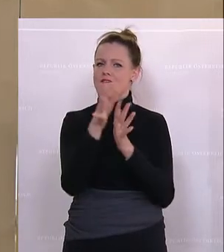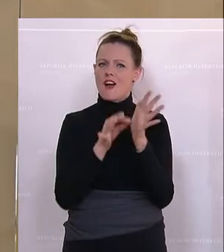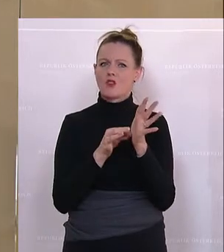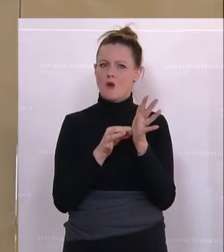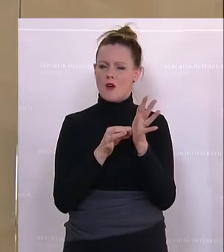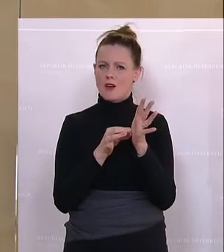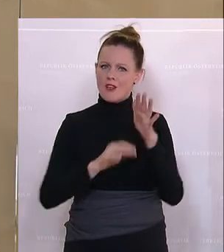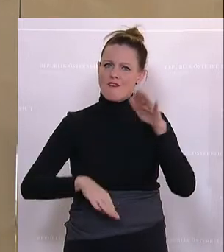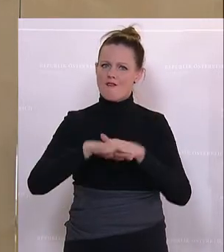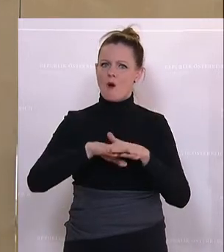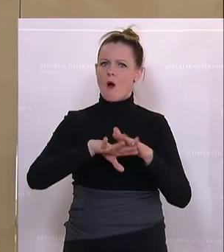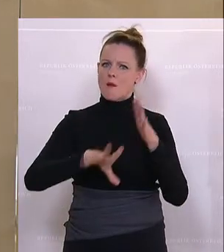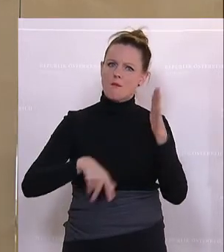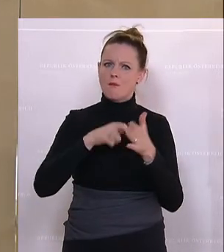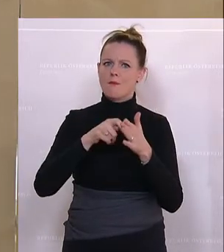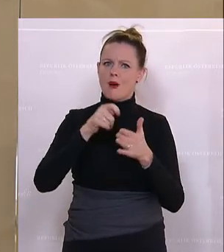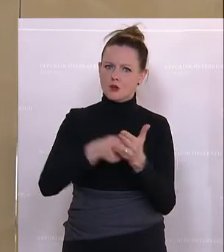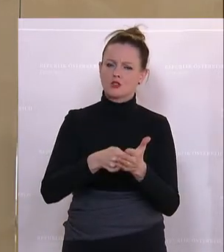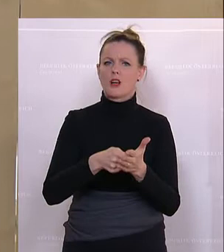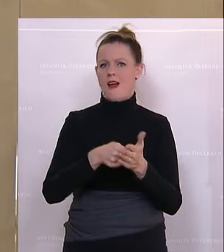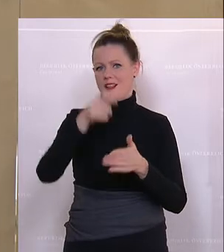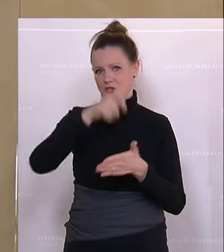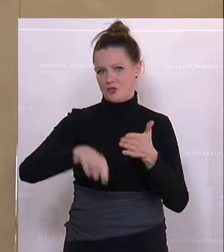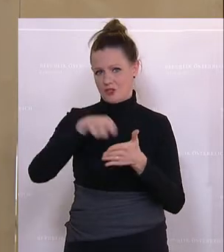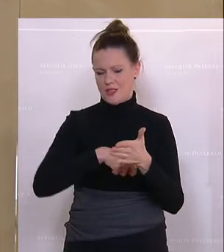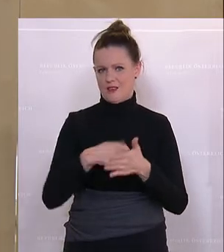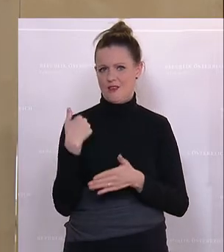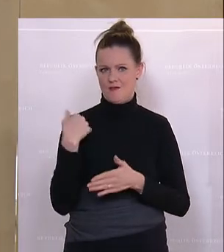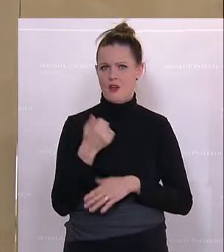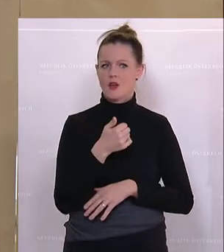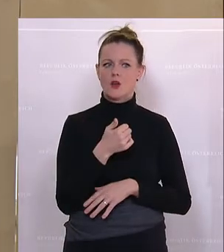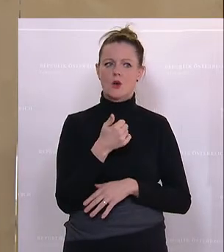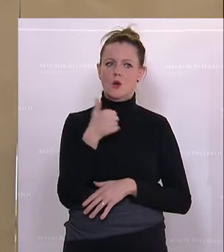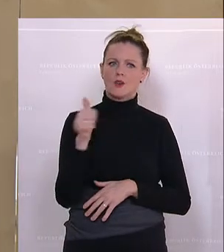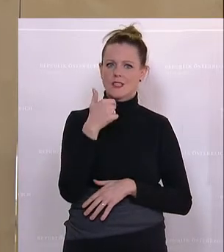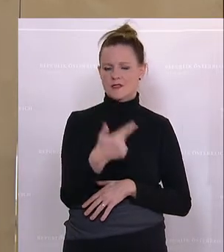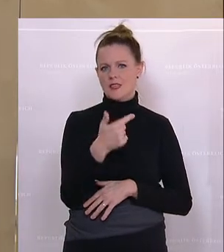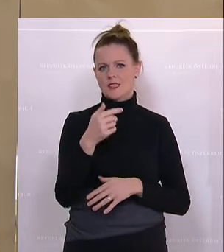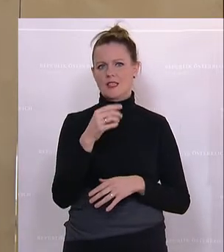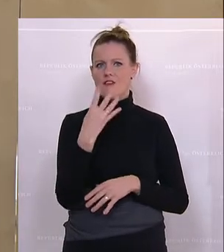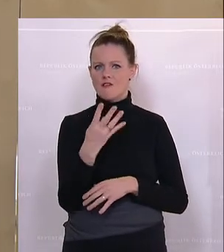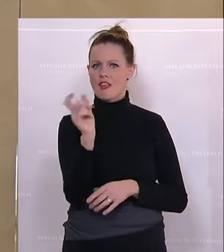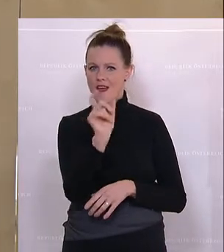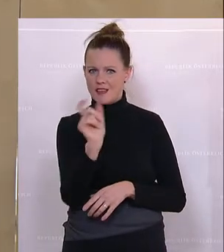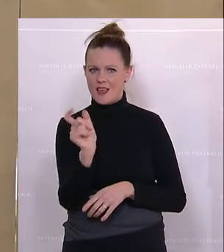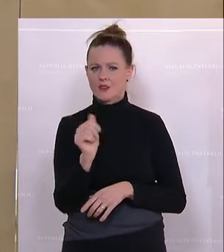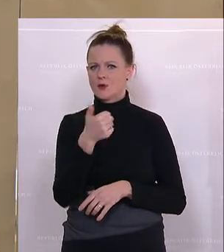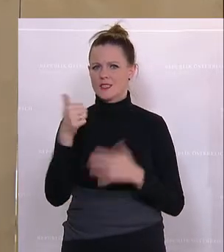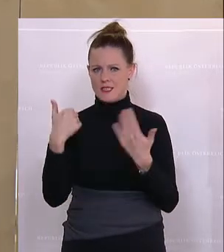Vollpauschalierung betrifft, gestrichen haben. Die 120 Vieh-Einheiten, die 60 Hektar